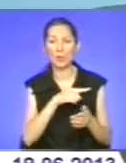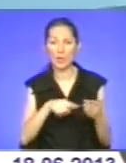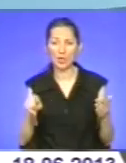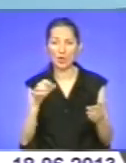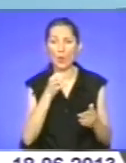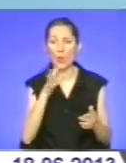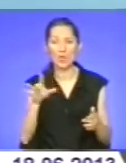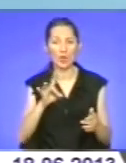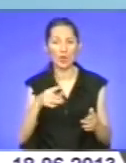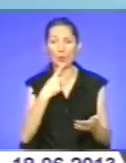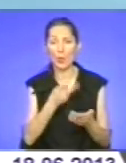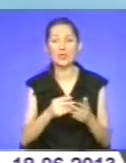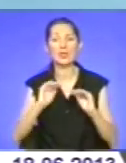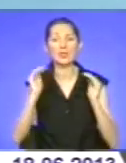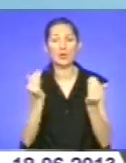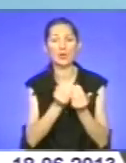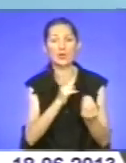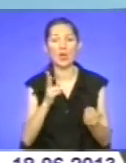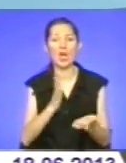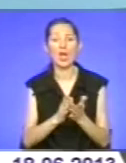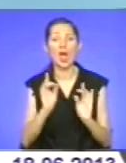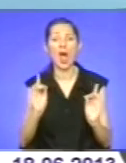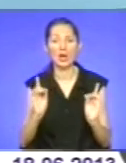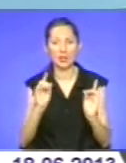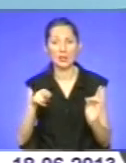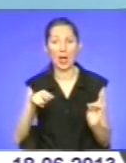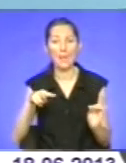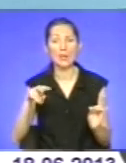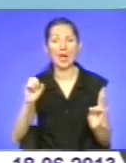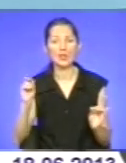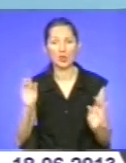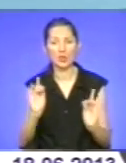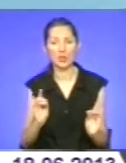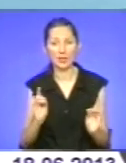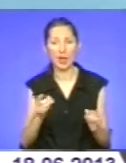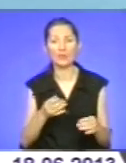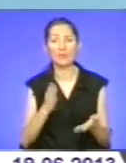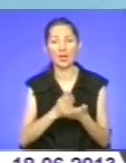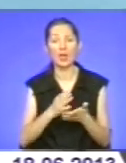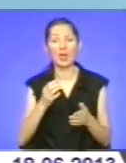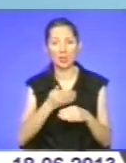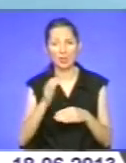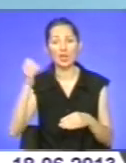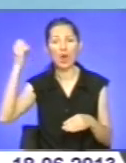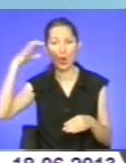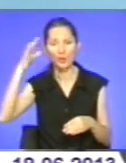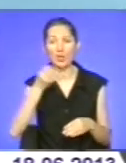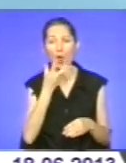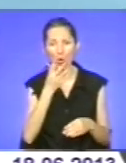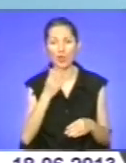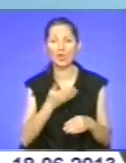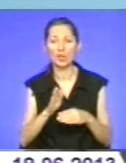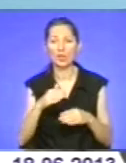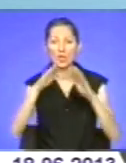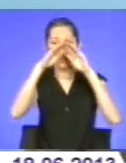побачити стадіони, в яких встановлені пластикові крісла. В частині з них, які зроблено хороше освітлення, в частині з них, які зроблено накриття на